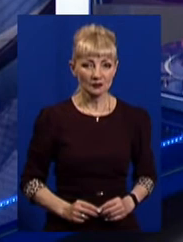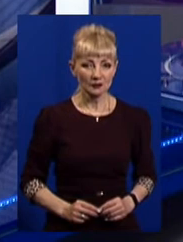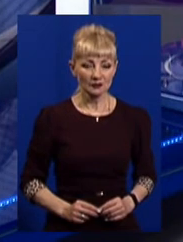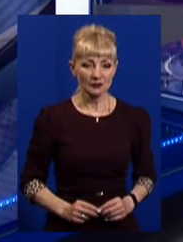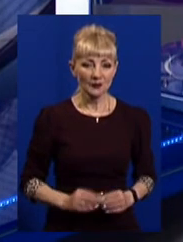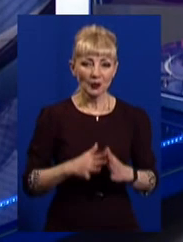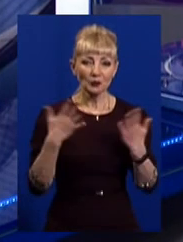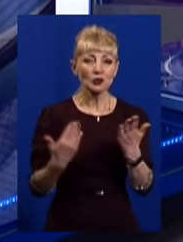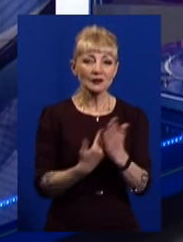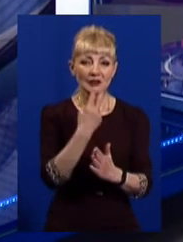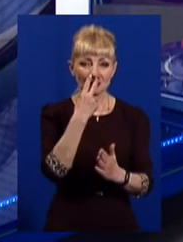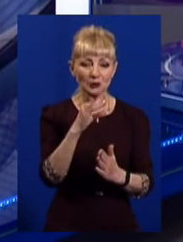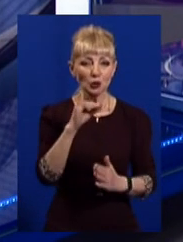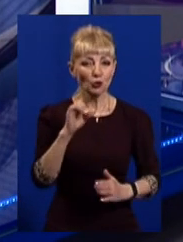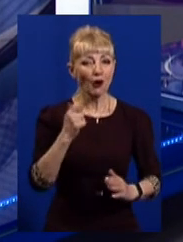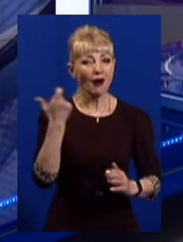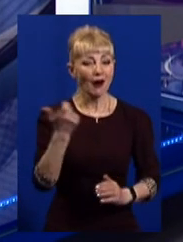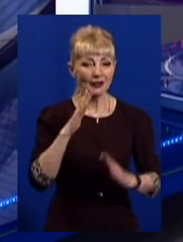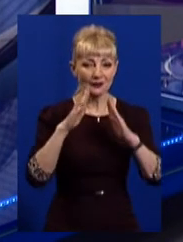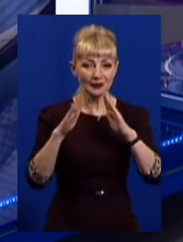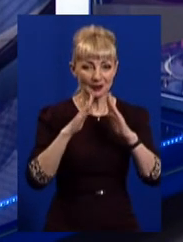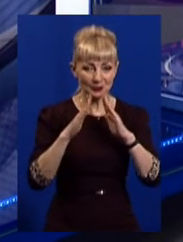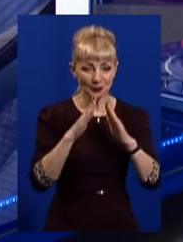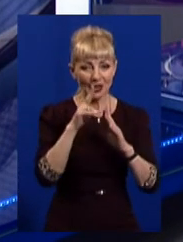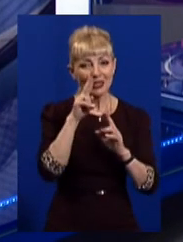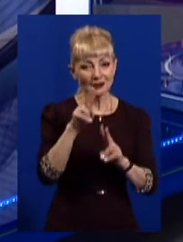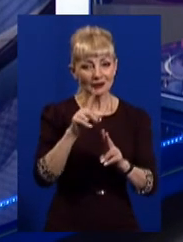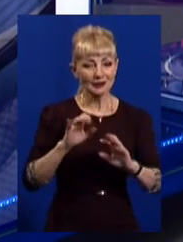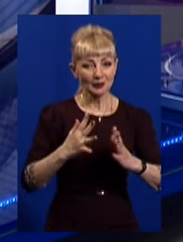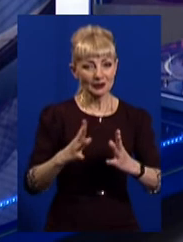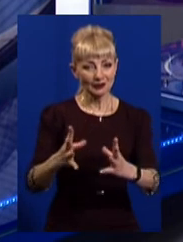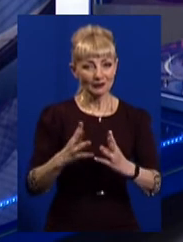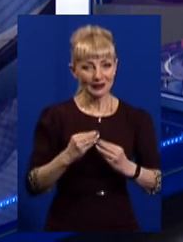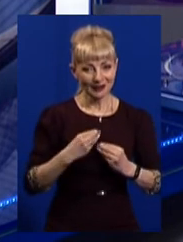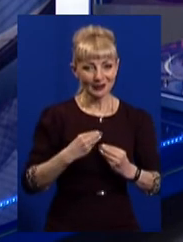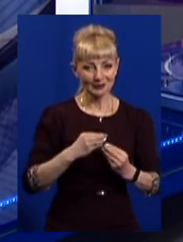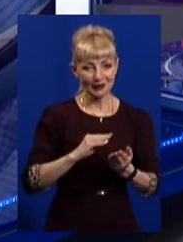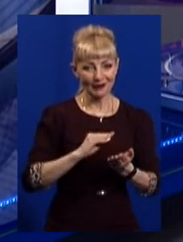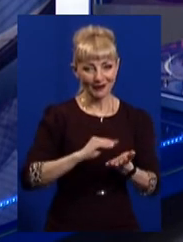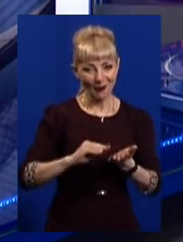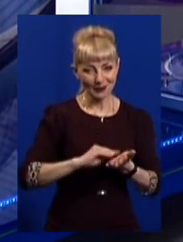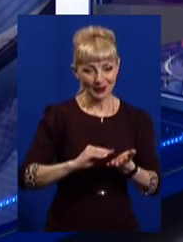Більше новин шукаєте на сторінці Йогарківу у Фейсбук. Слідкуйте за подіями разом із нашими кореспондентами.